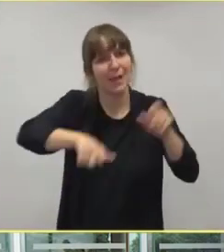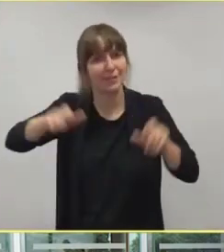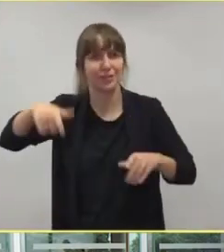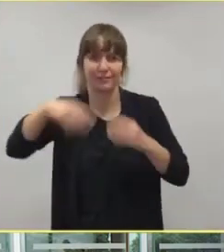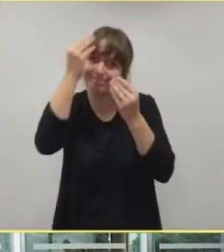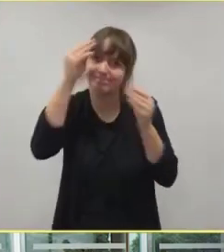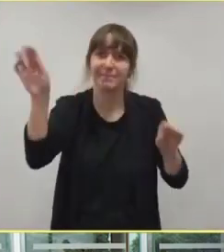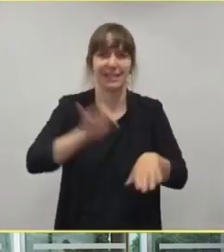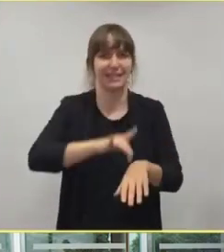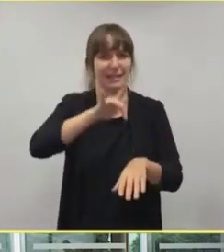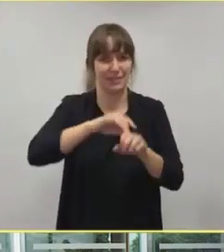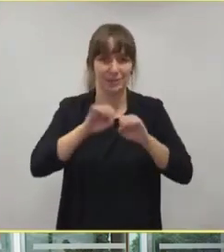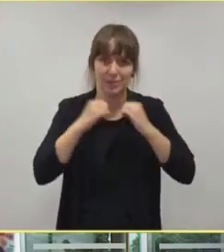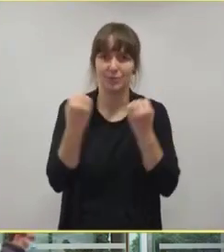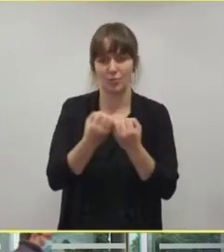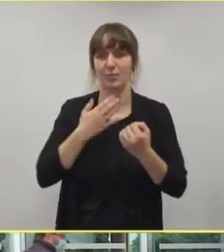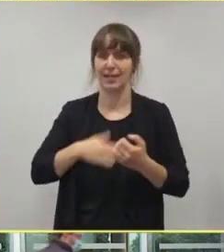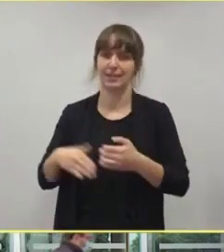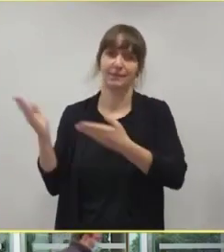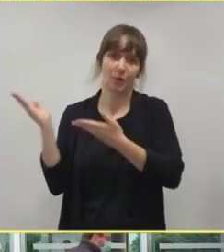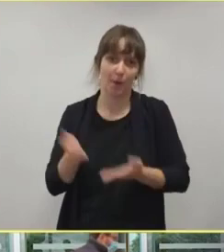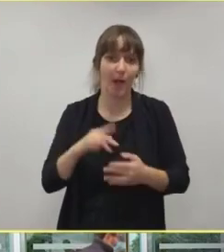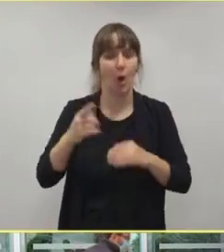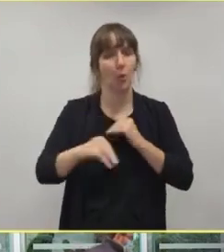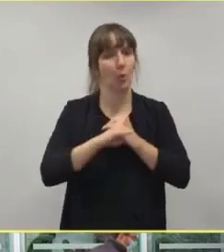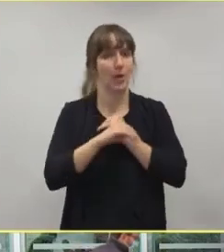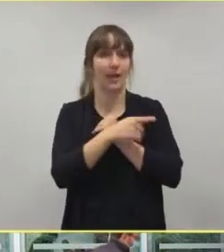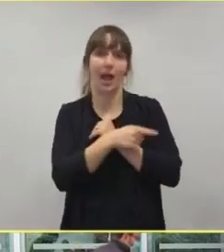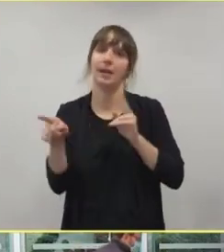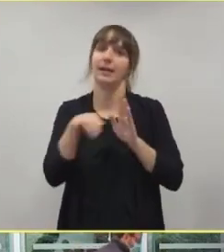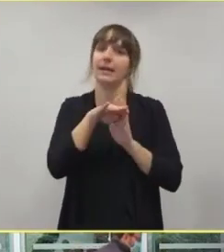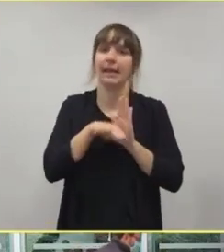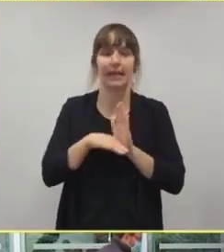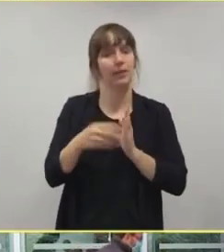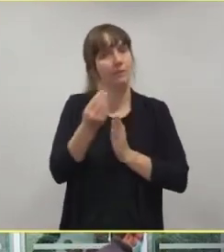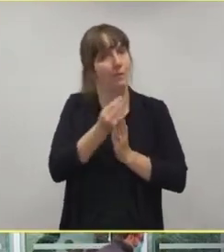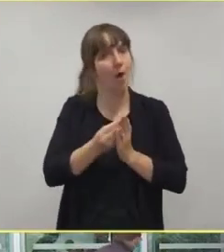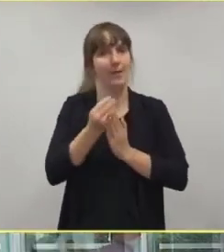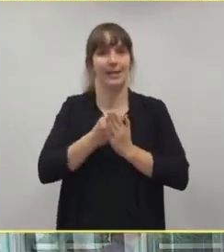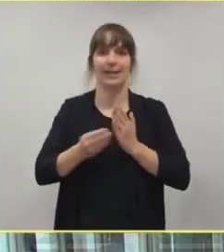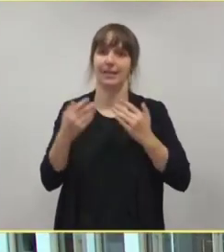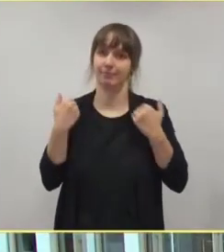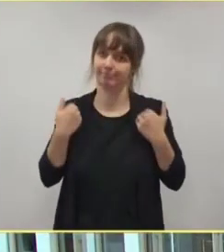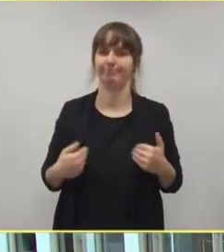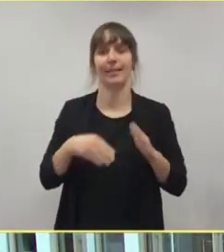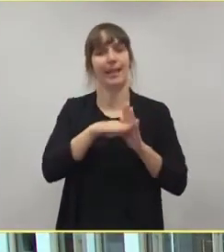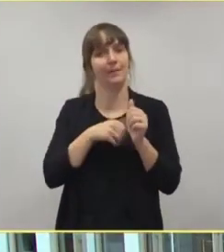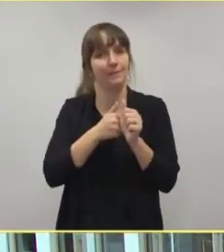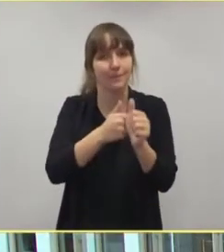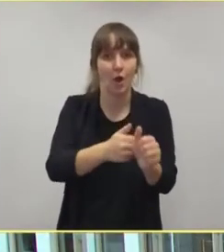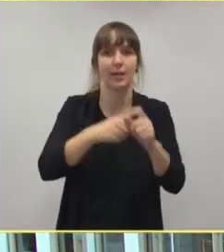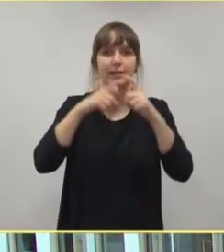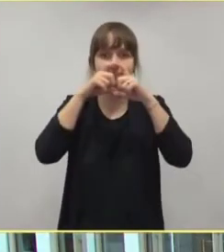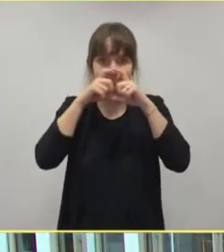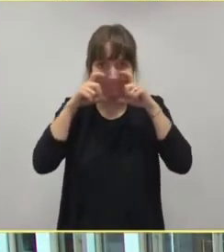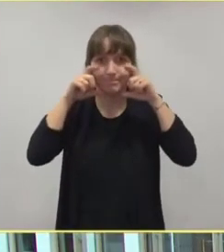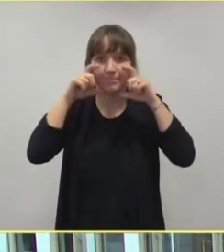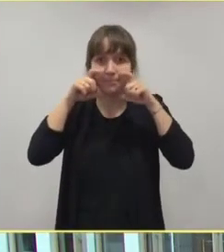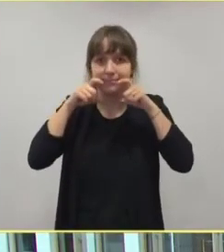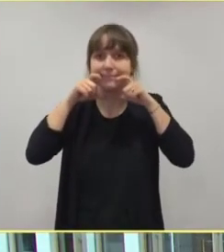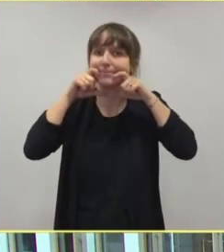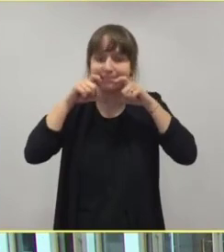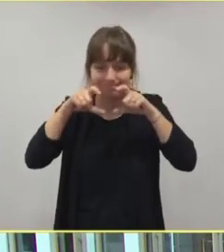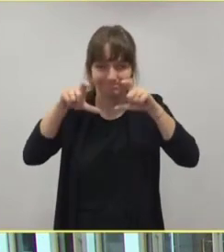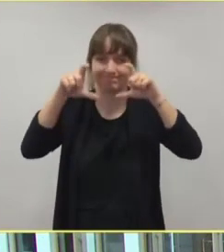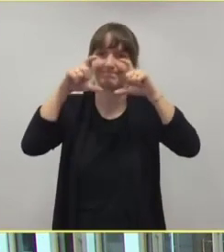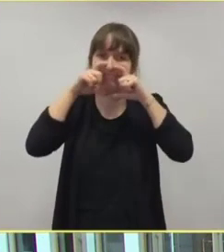sage auch mal ein herzliches Dank an alle Kollegen, die sich hier so vorbildlich an die Regeln halten und alle ihre Masken tragen und sie auch über die Nase ziehen. Das trägt